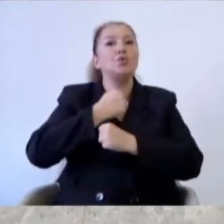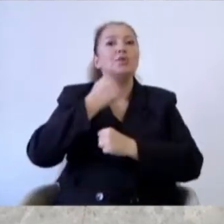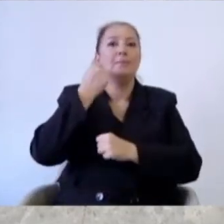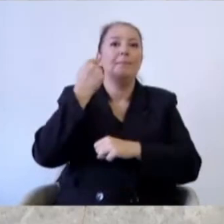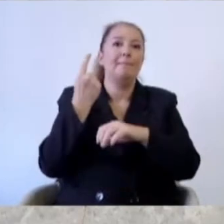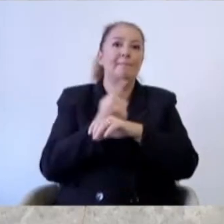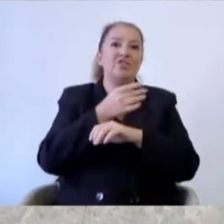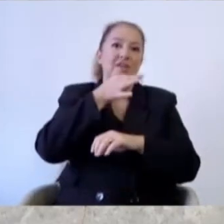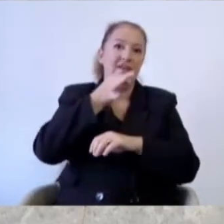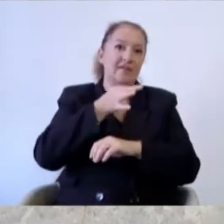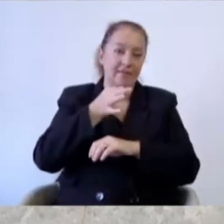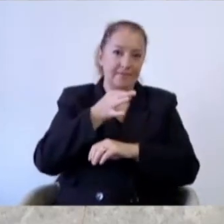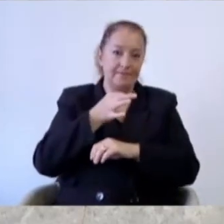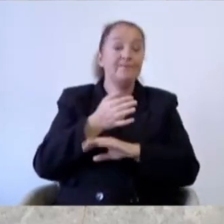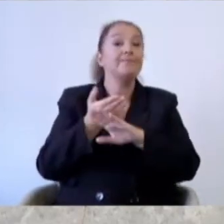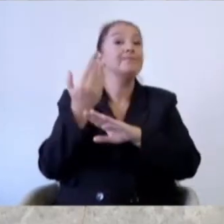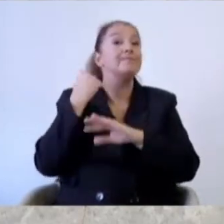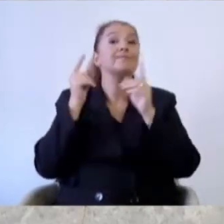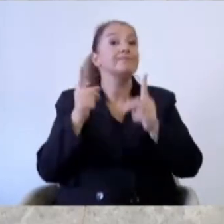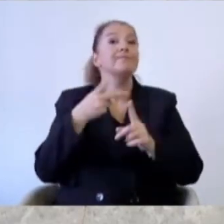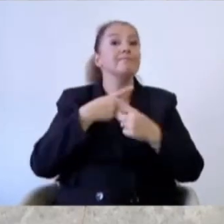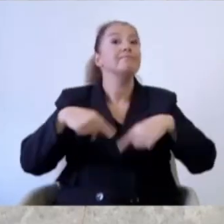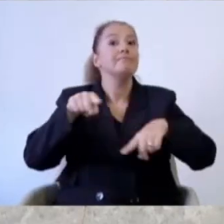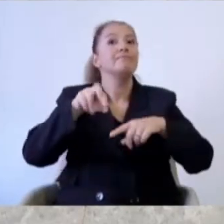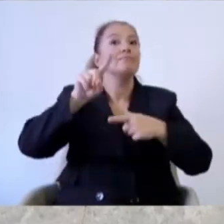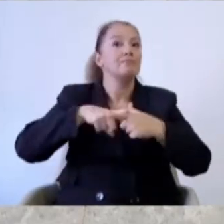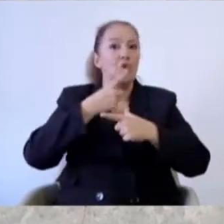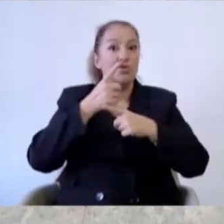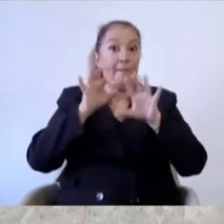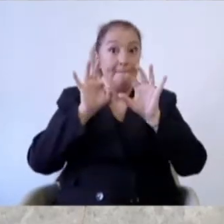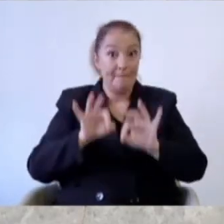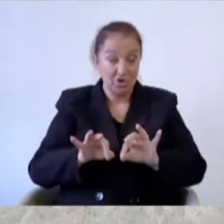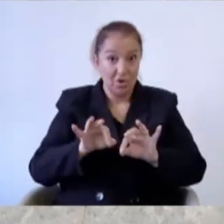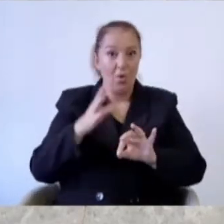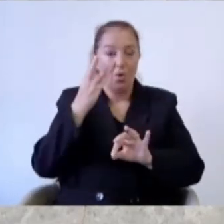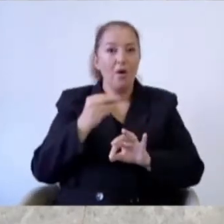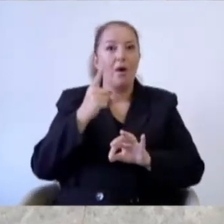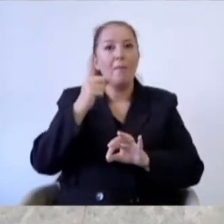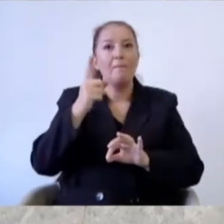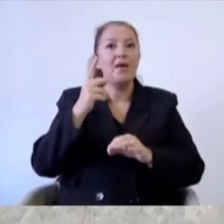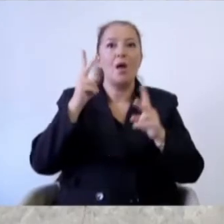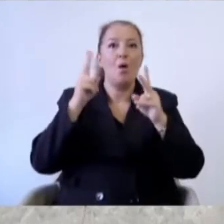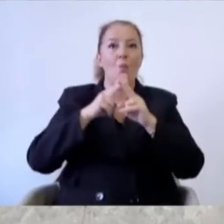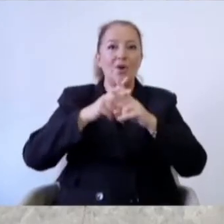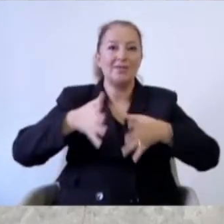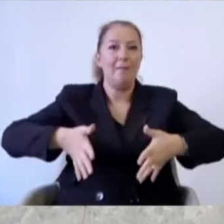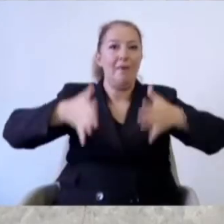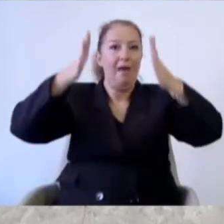ifade edeyim. Geçen dönem biz bu projeyi hayata geçirirken orada bir karakol binası yıktık.